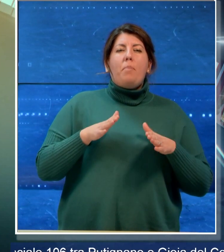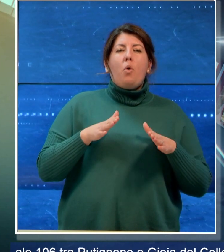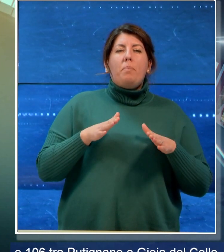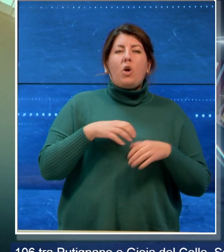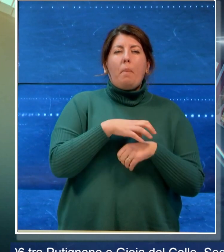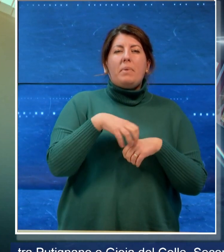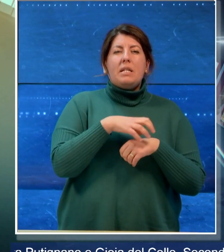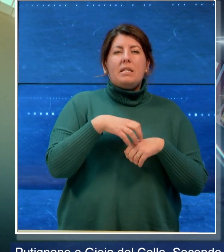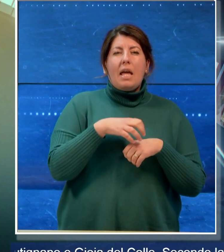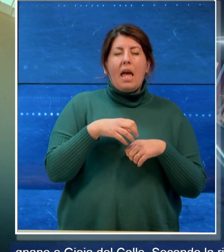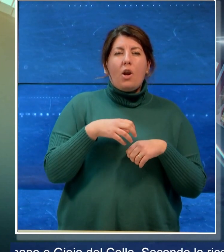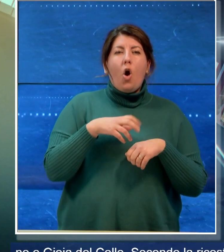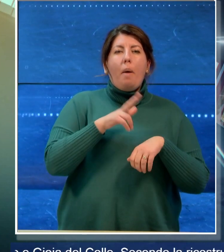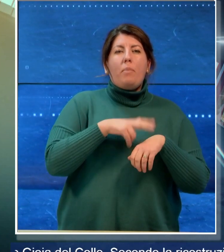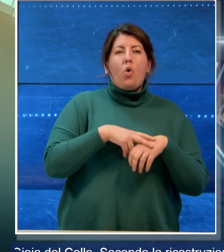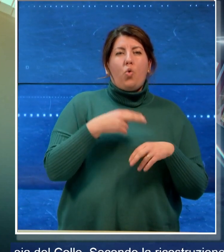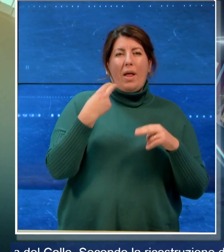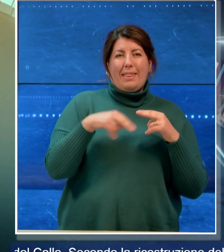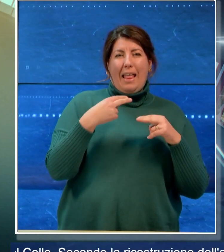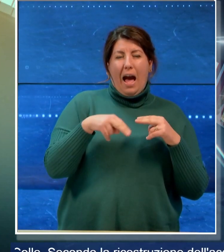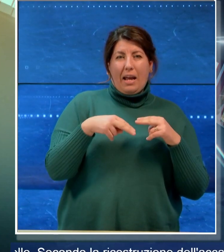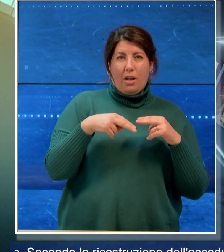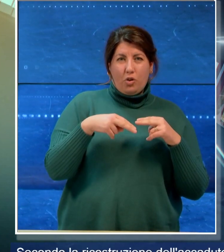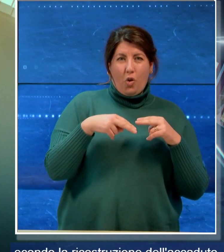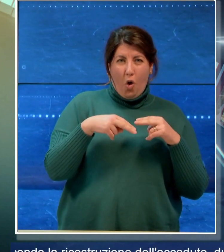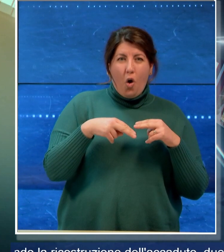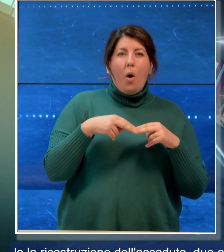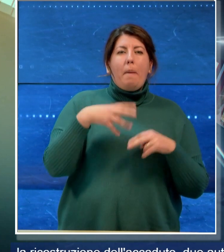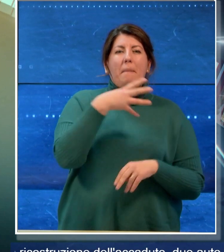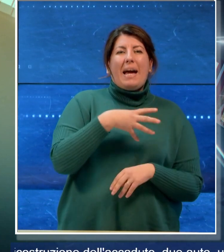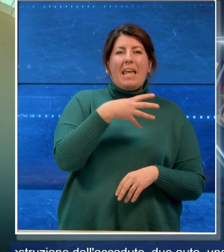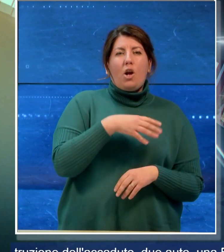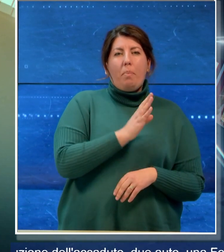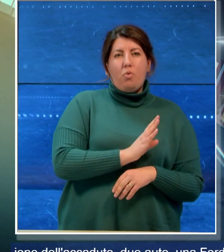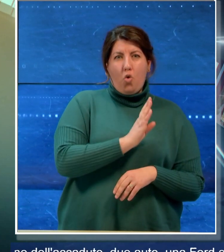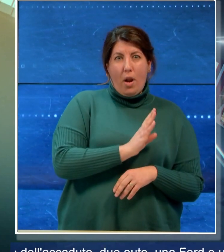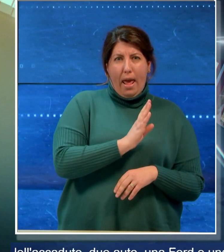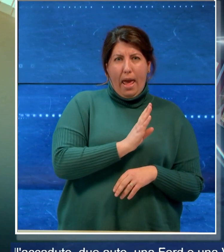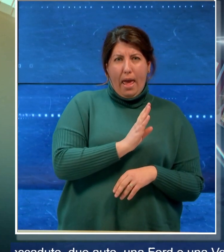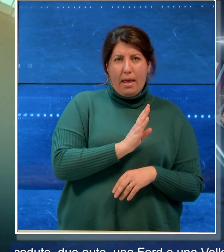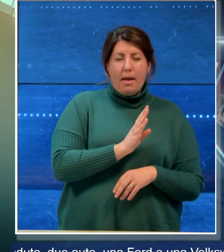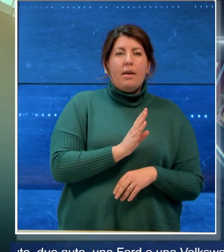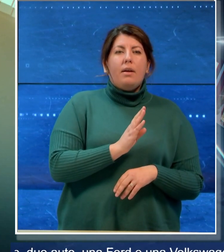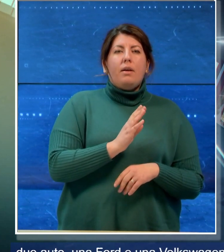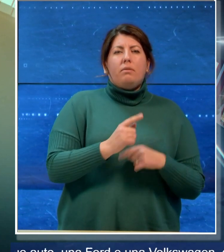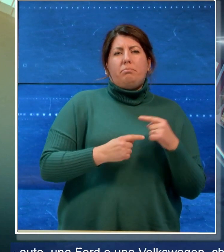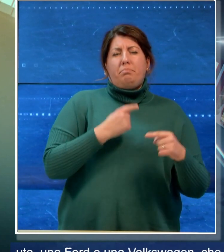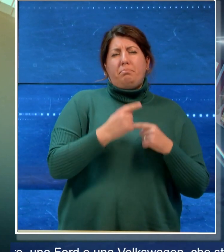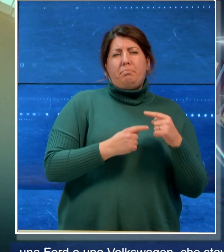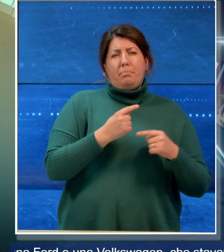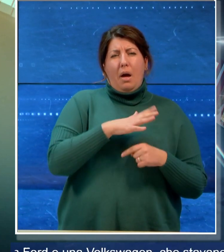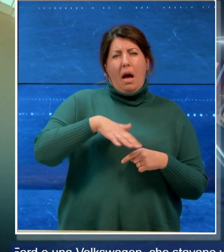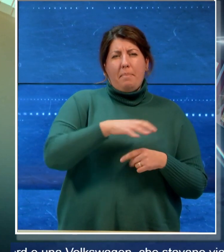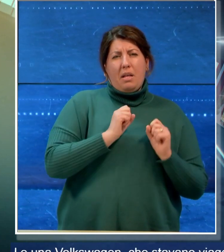Taranto Mariano Buccoliero che si è occupato tra gli altri del processo ambiente svenduto